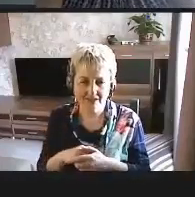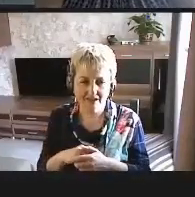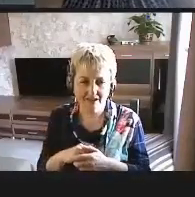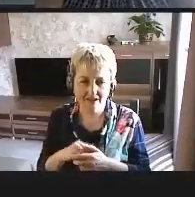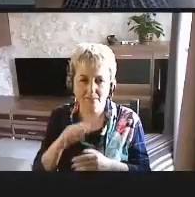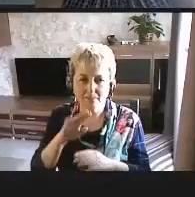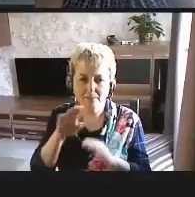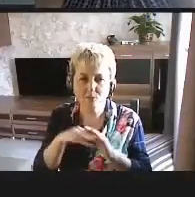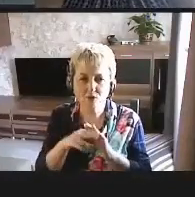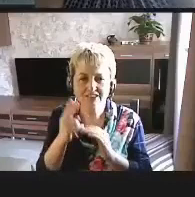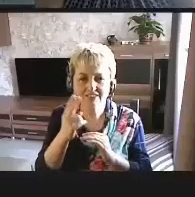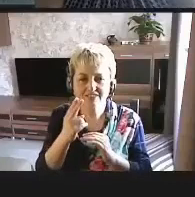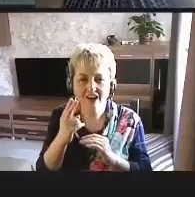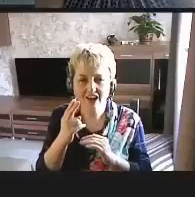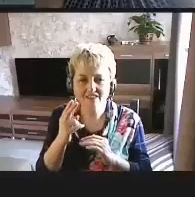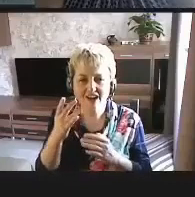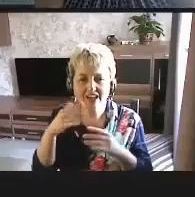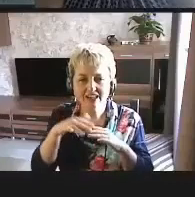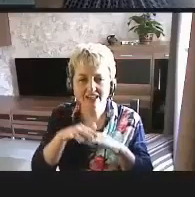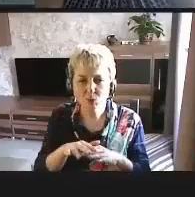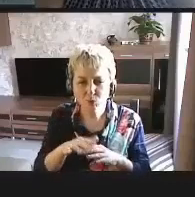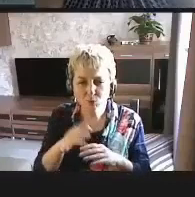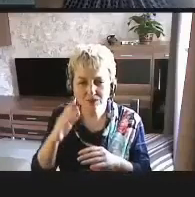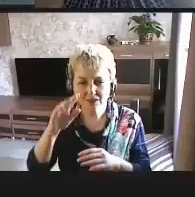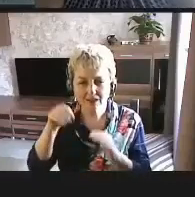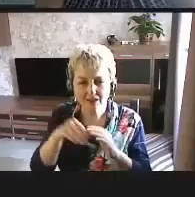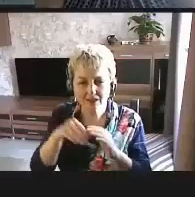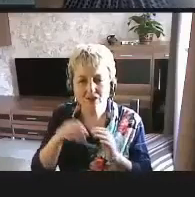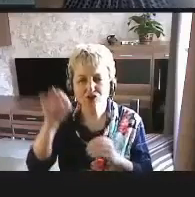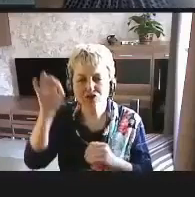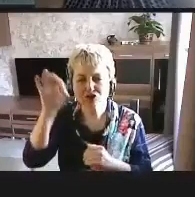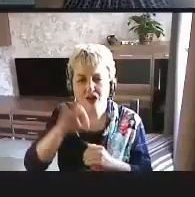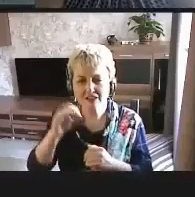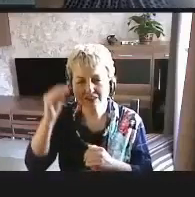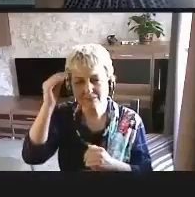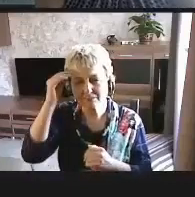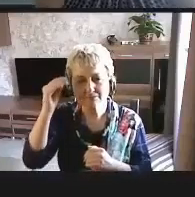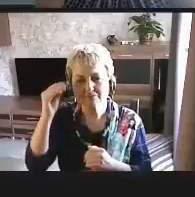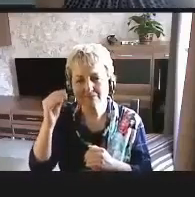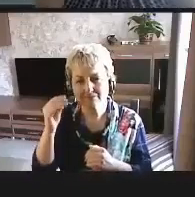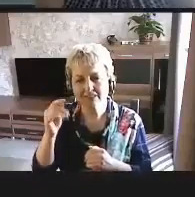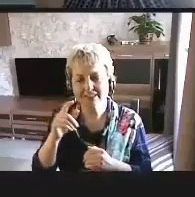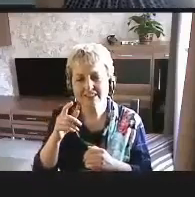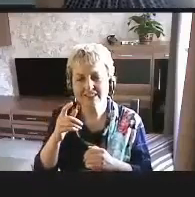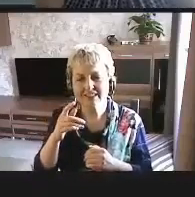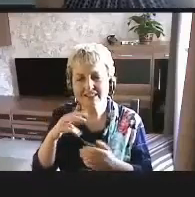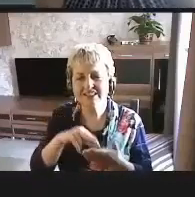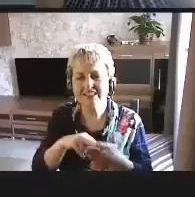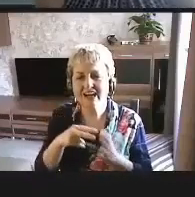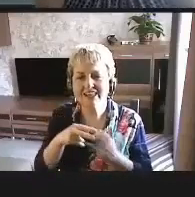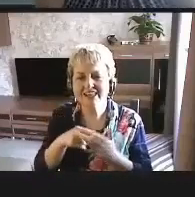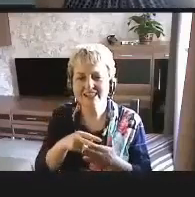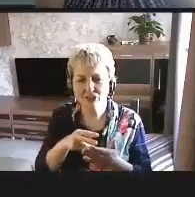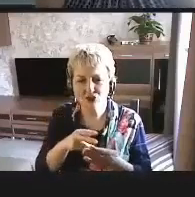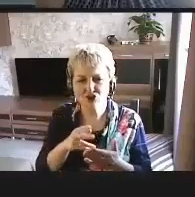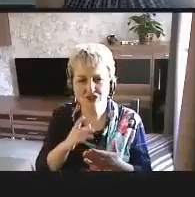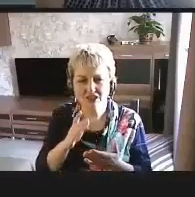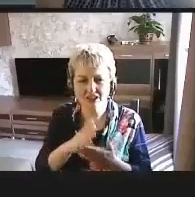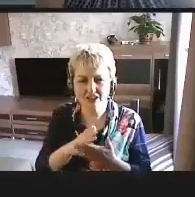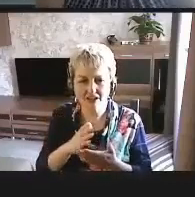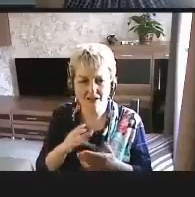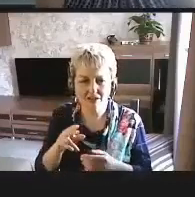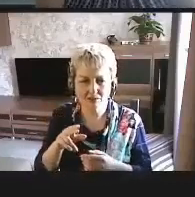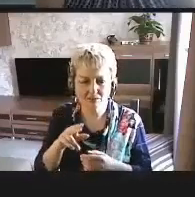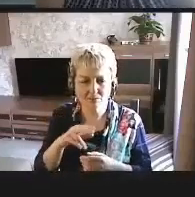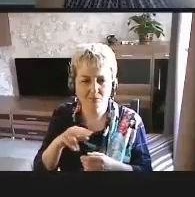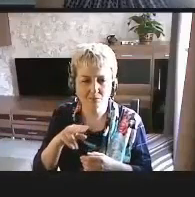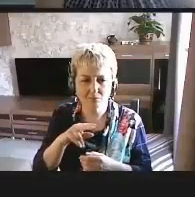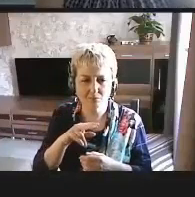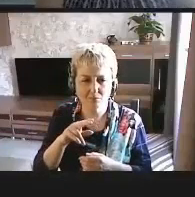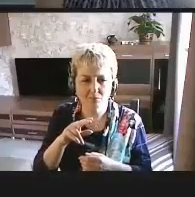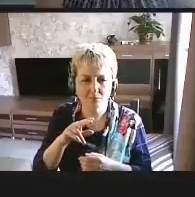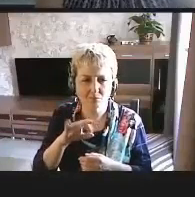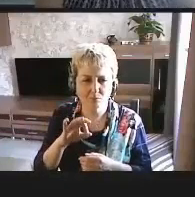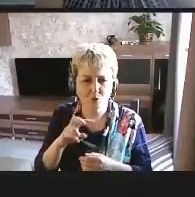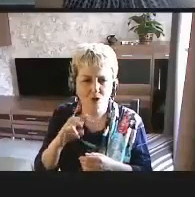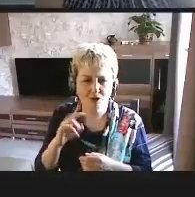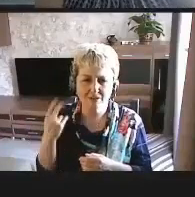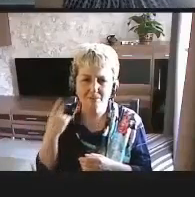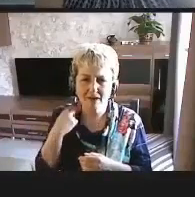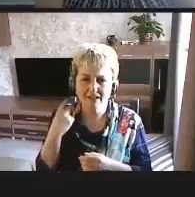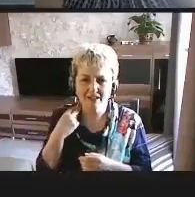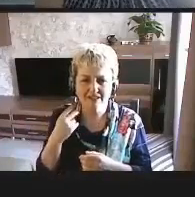цифровой инклюзией часто понимают стратегию, стратегический подход, policy, то, что называется по-английски.